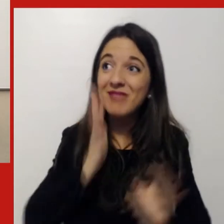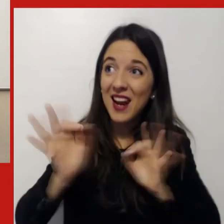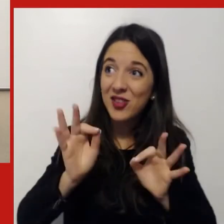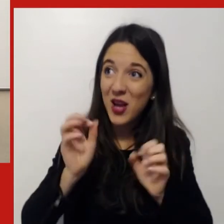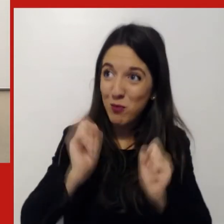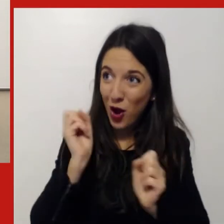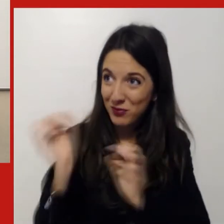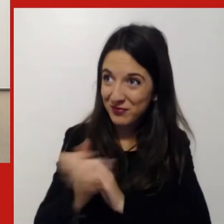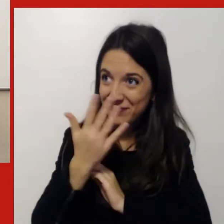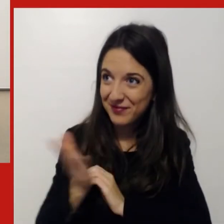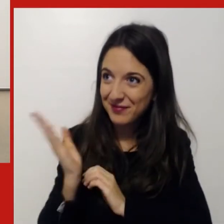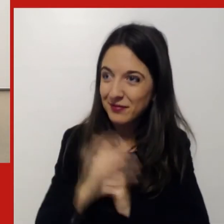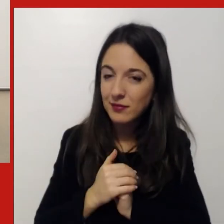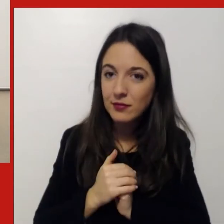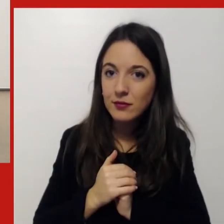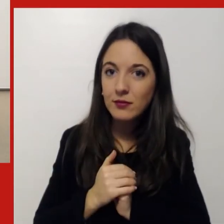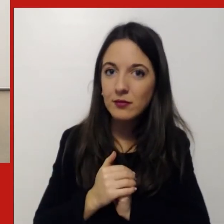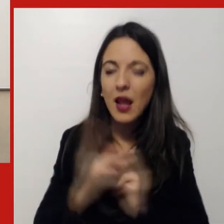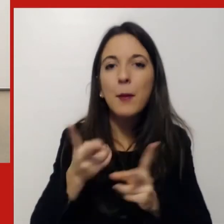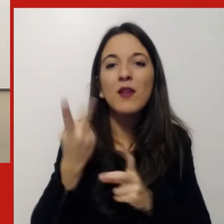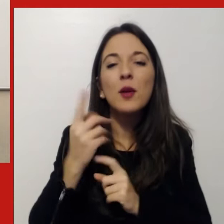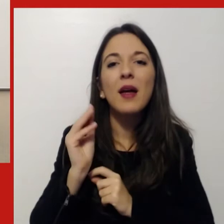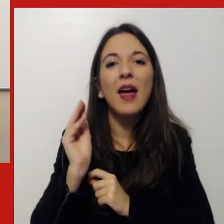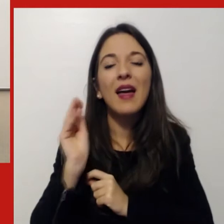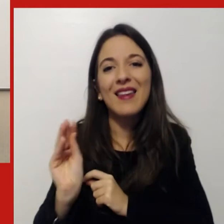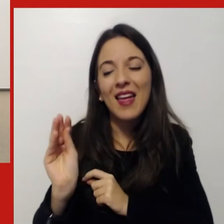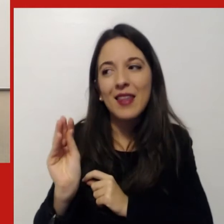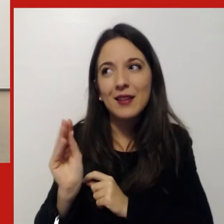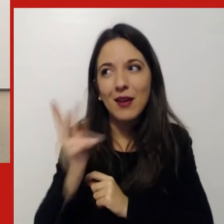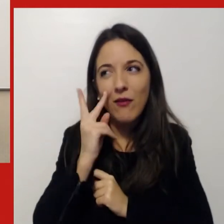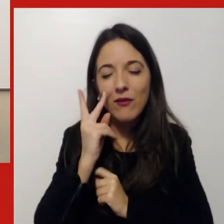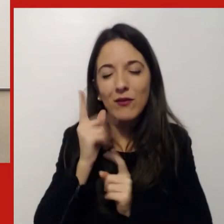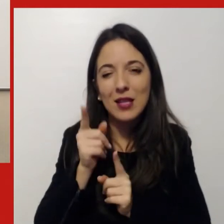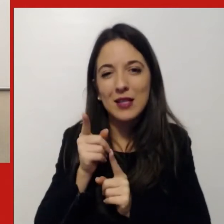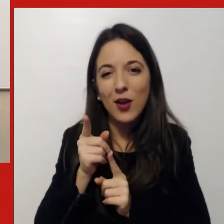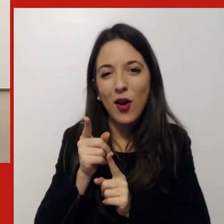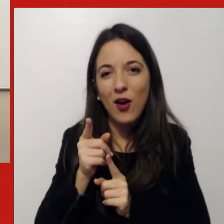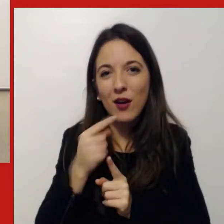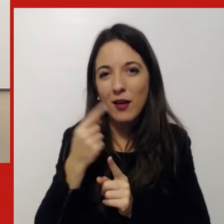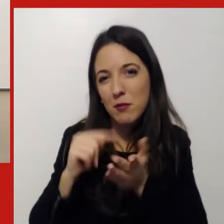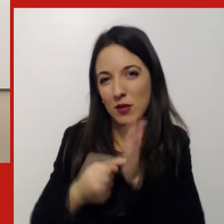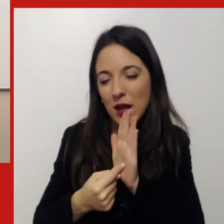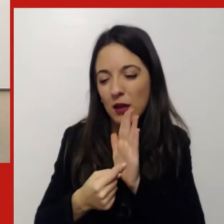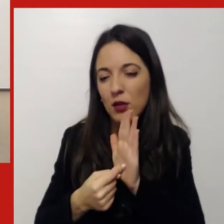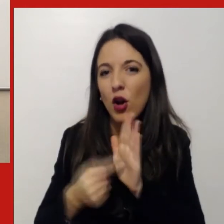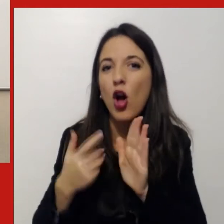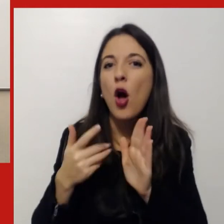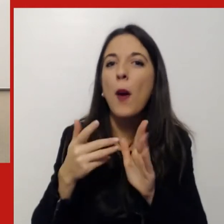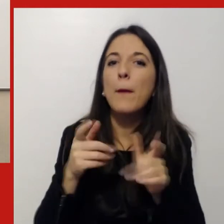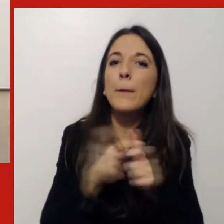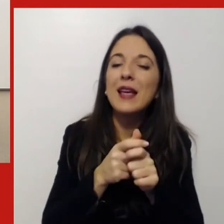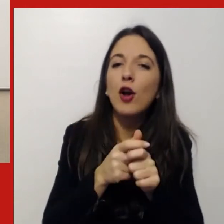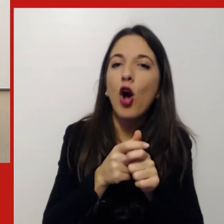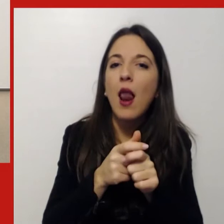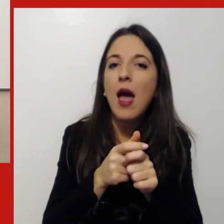Nel frattempo magari volevo chiederti, visto quello split che ci hai mostrato, piccole e medie imprese, grandi imprese, ti aspetti che questa